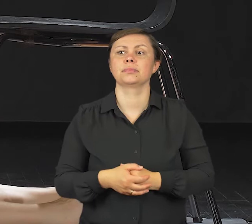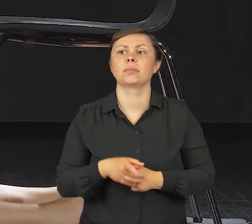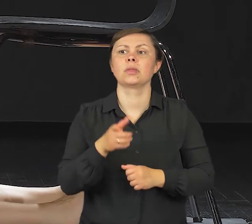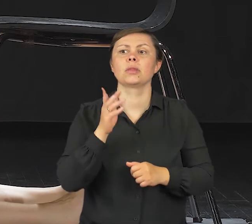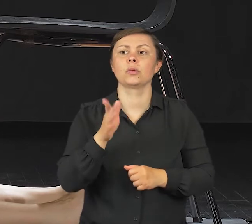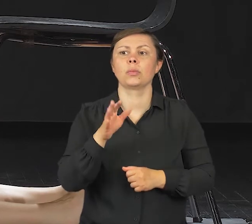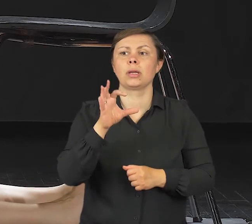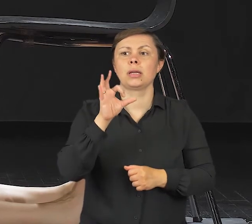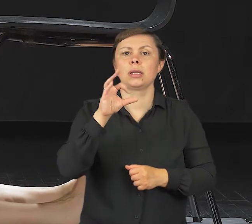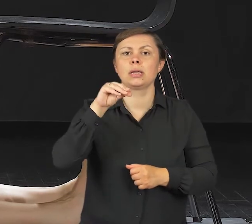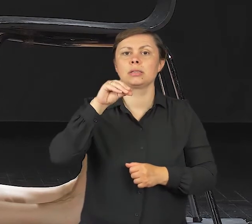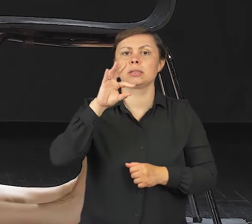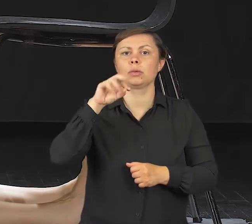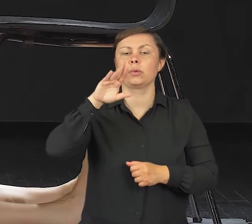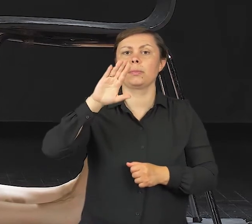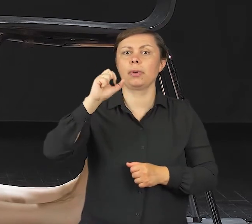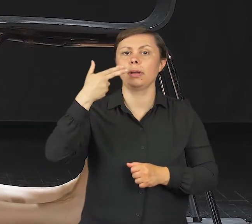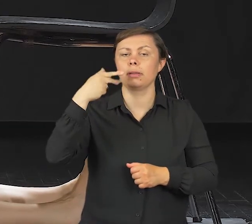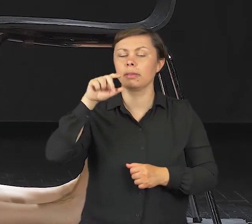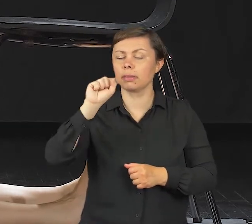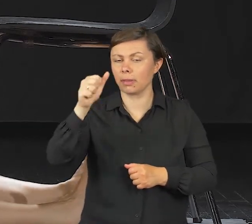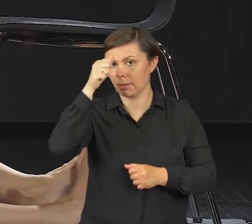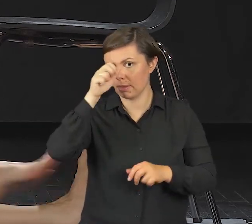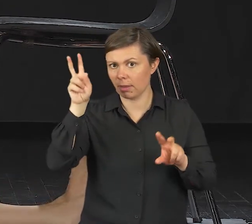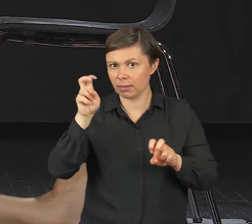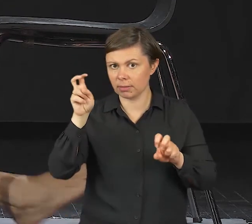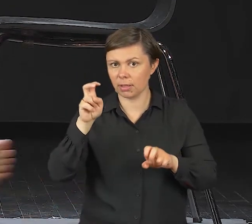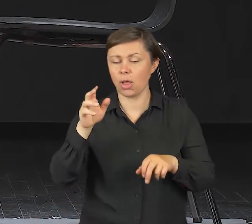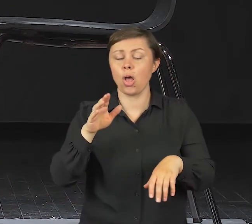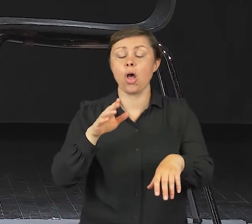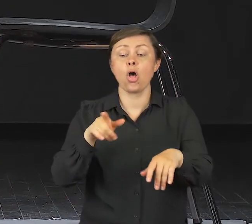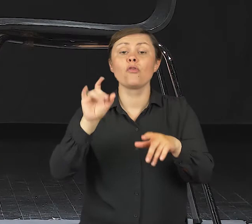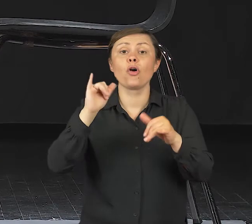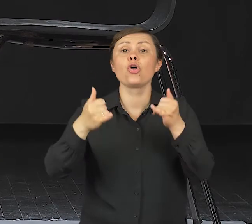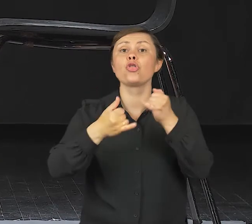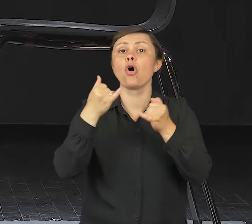Setubanda Sarwanga Asana z nogami na krześle. Popatrz.